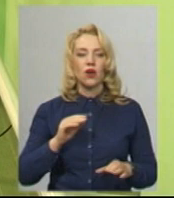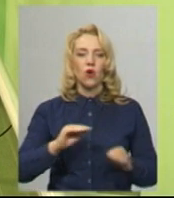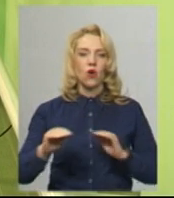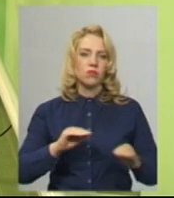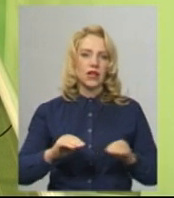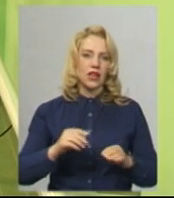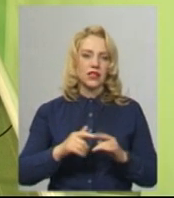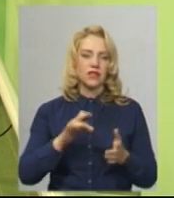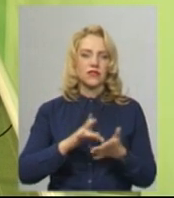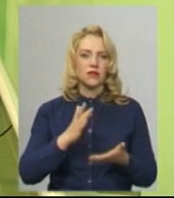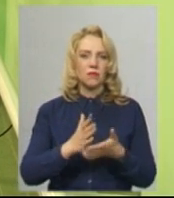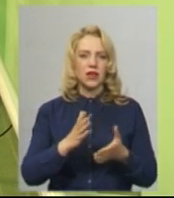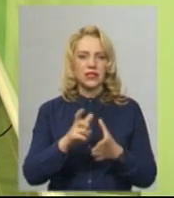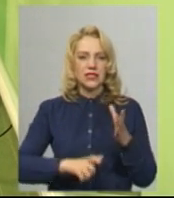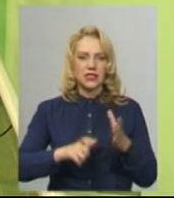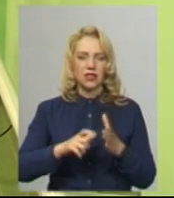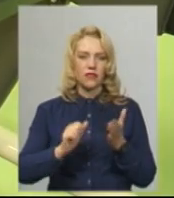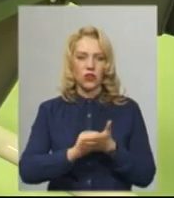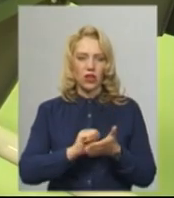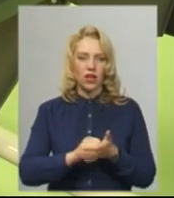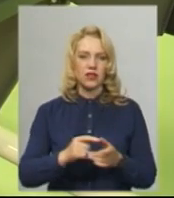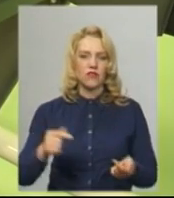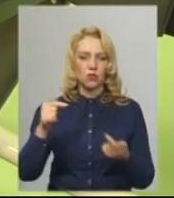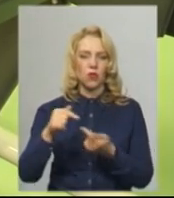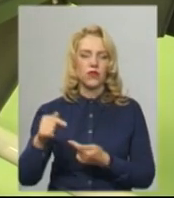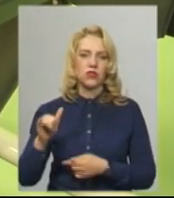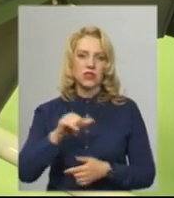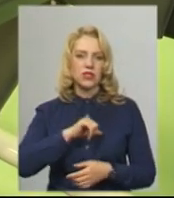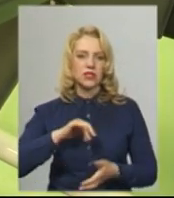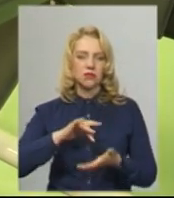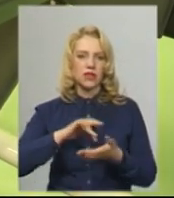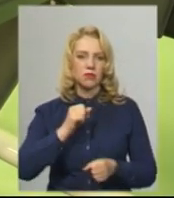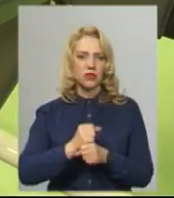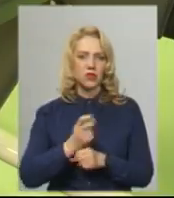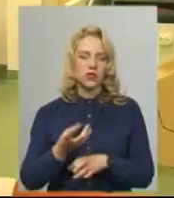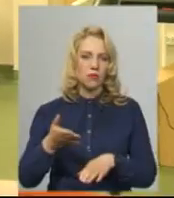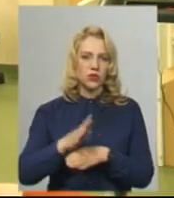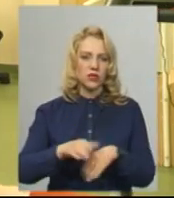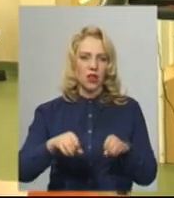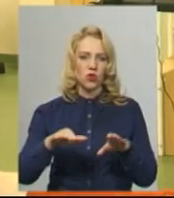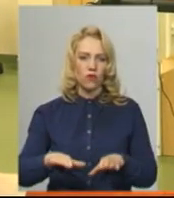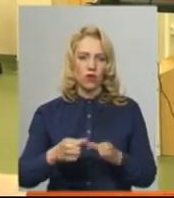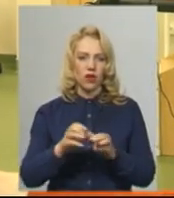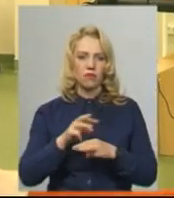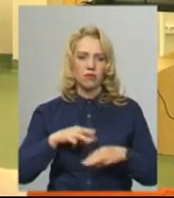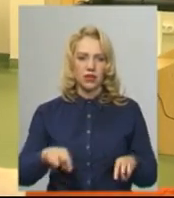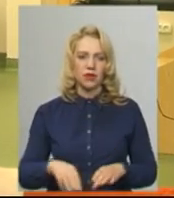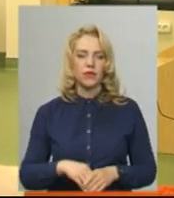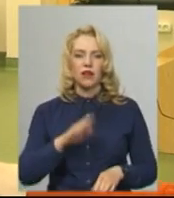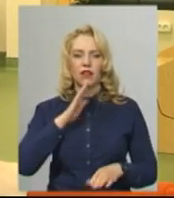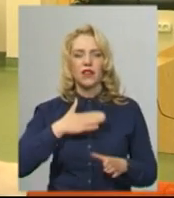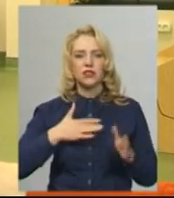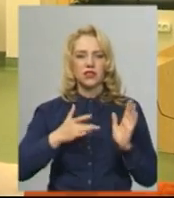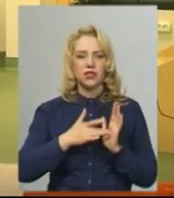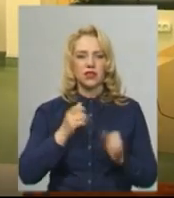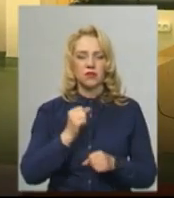центрі має сертифікати відповідності, а сам центр працює за постановою Кабміну, каже директор закладу Інна Мізерна. Наш центр